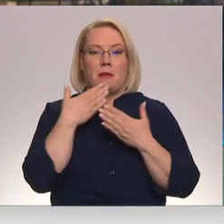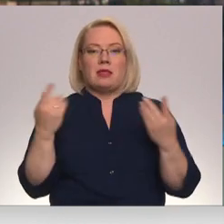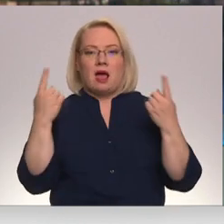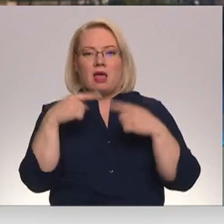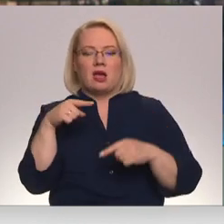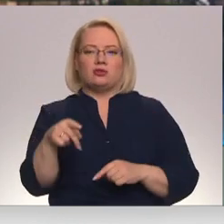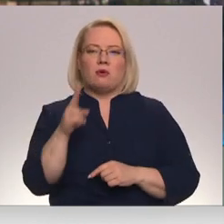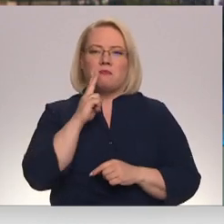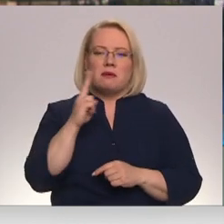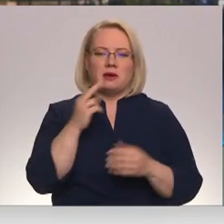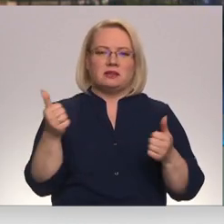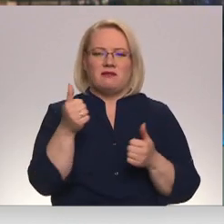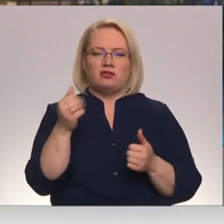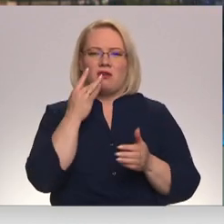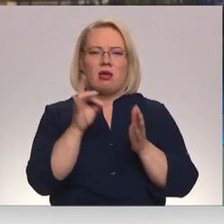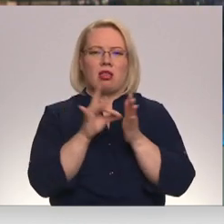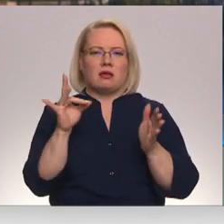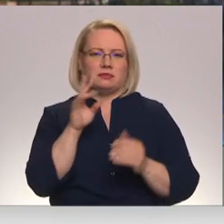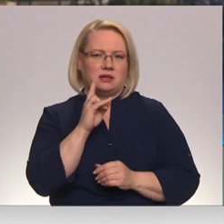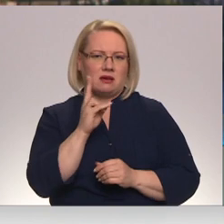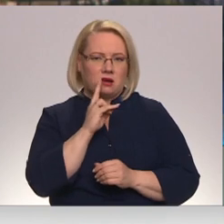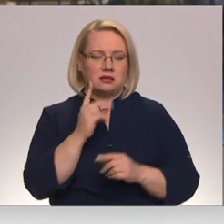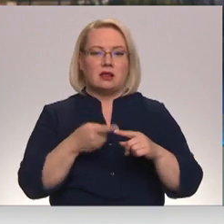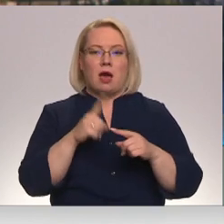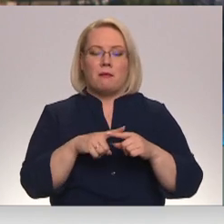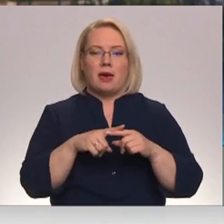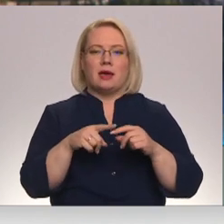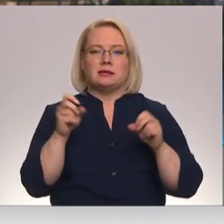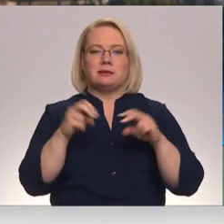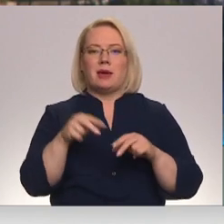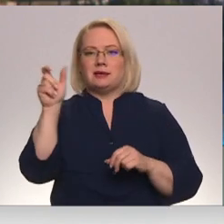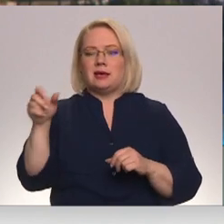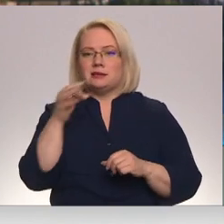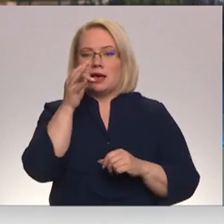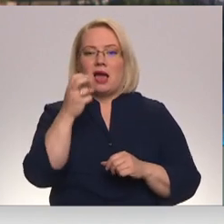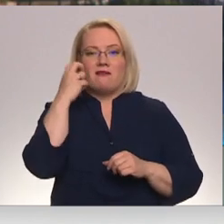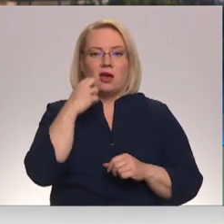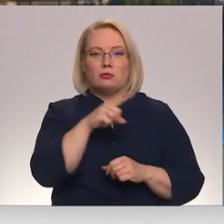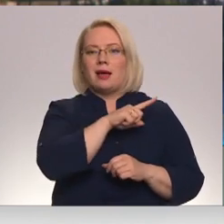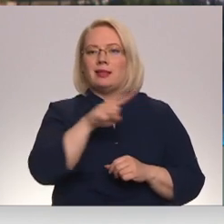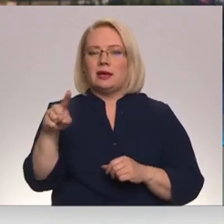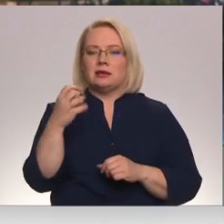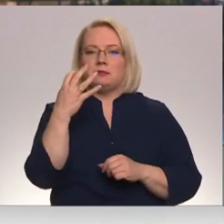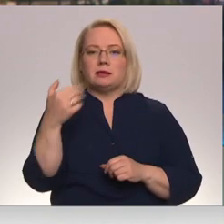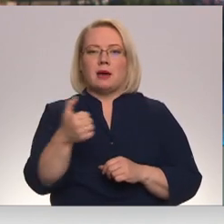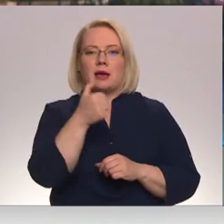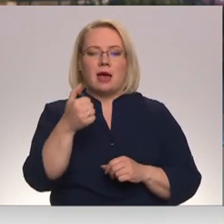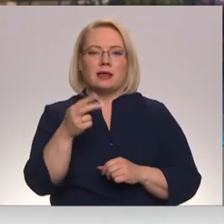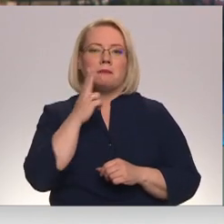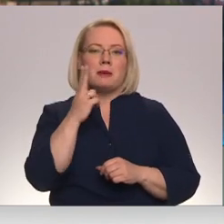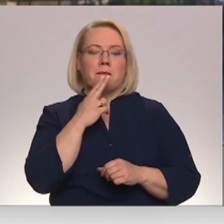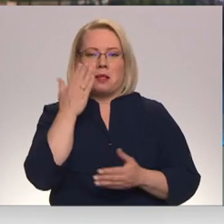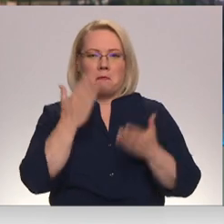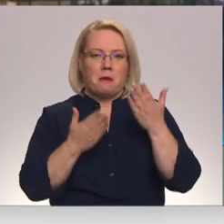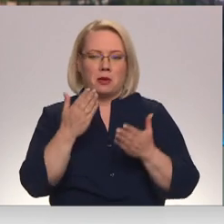netikumu īpaši pastipina elektroniskās cigaretas. Tāpēc speciāli stoplēs liecina, ka vecumā līdz 15 gadiem smēķieti pamēģinājuši vismaz